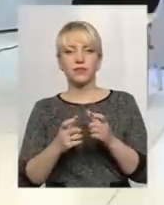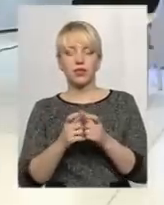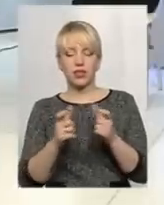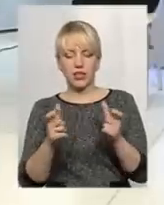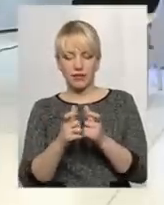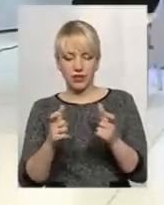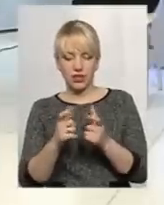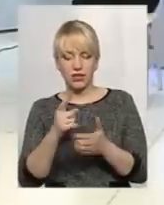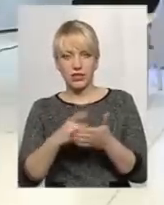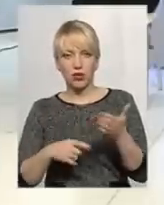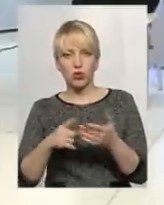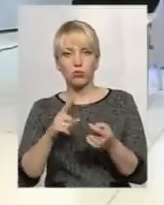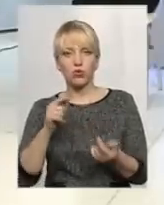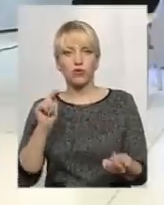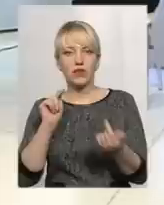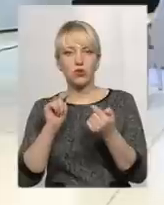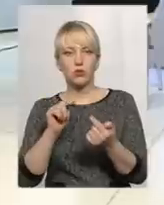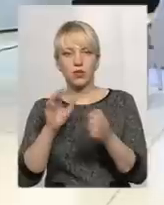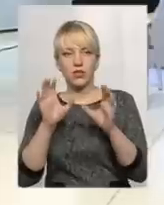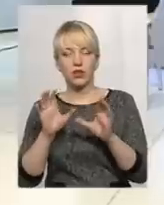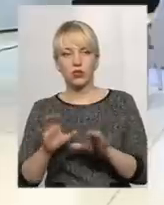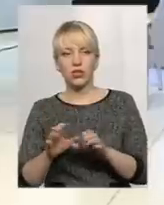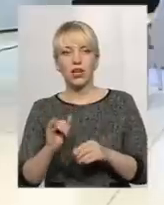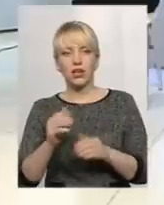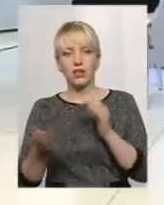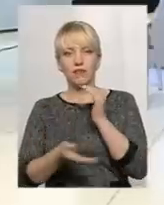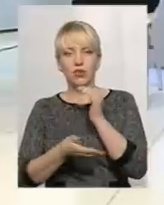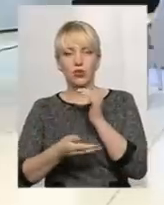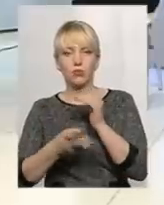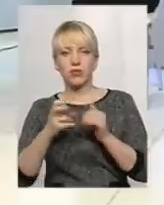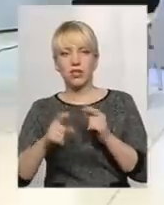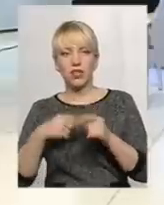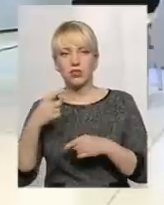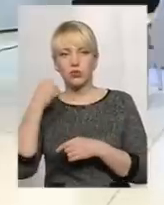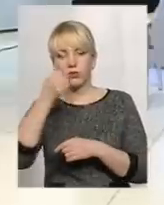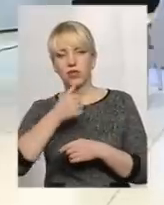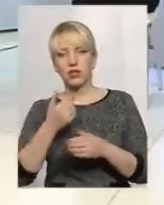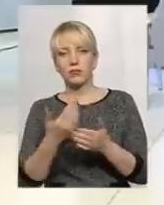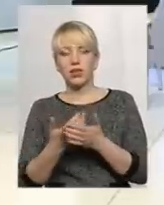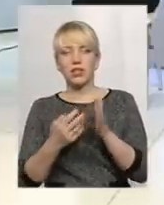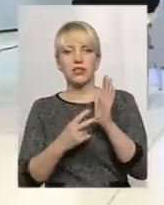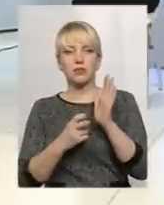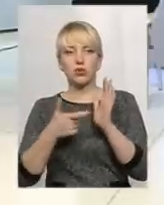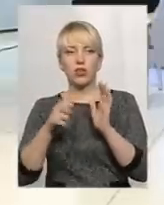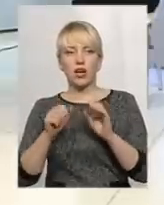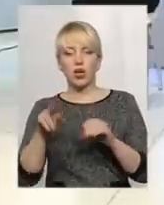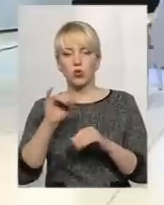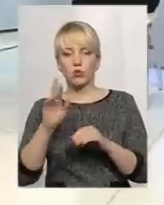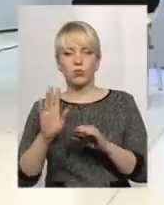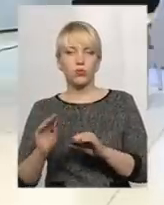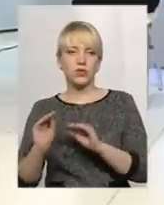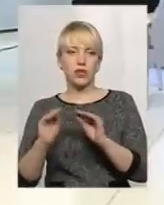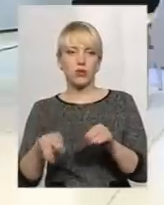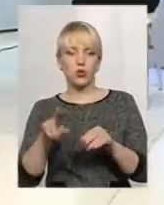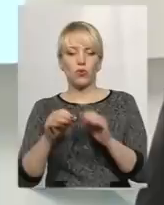у суперезапондасту були видані, так? 30 секунд. вирубується. На наступний рік близько 800 гектарів дуба ставиться до виробки,